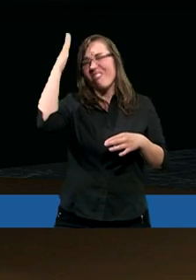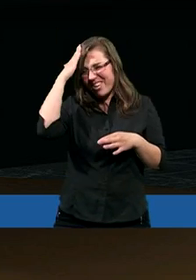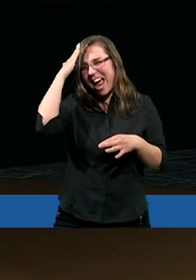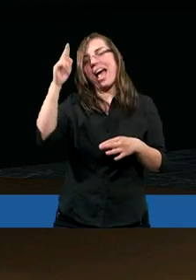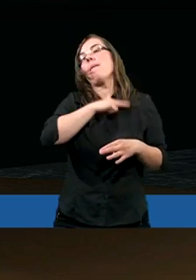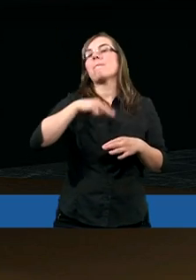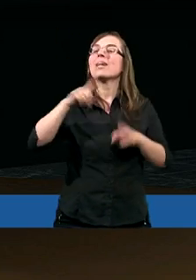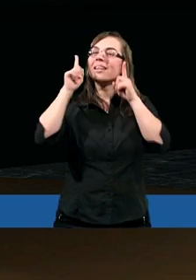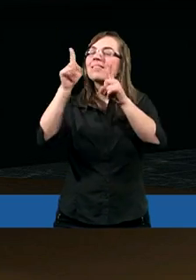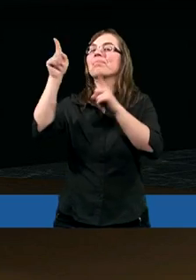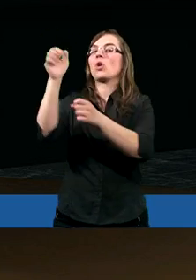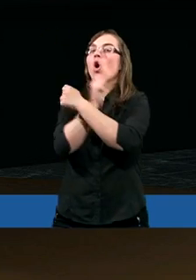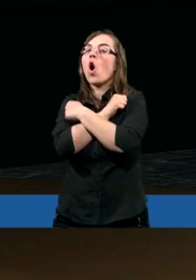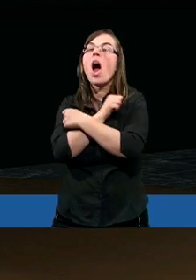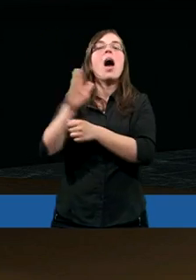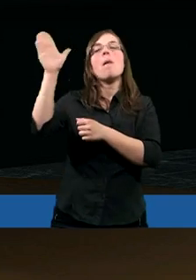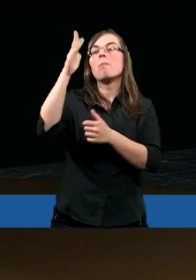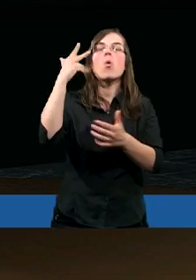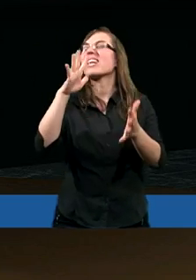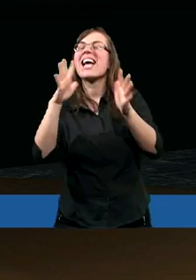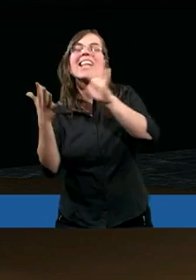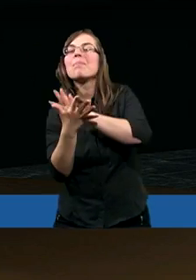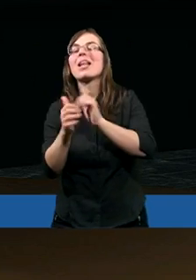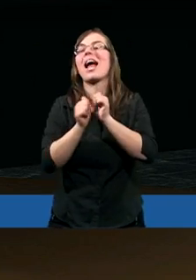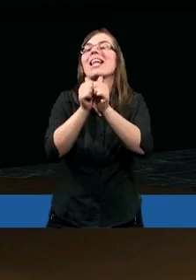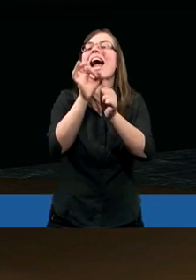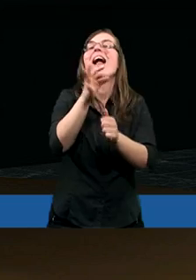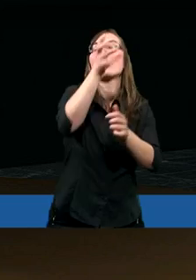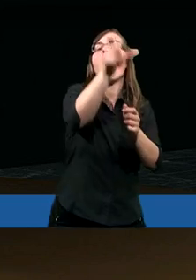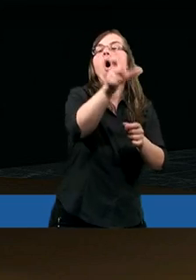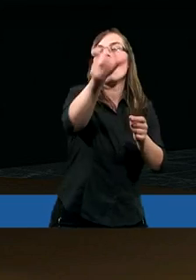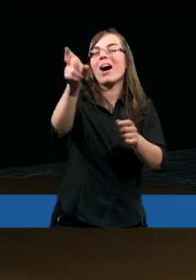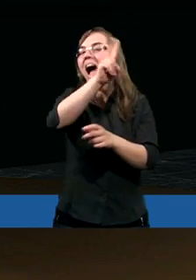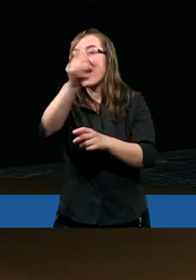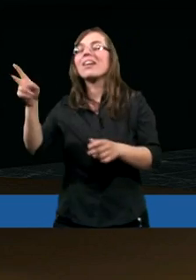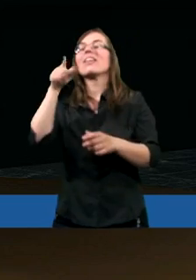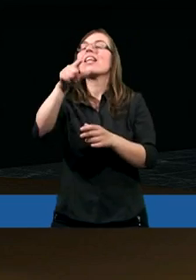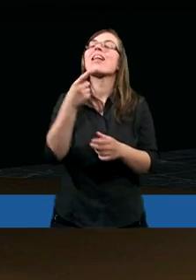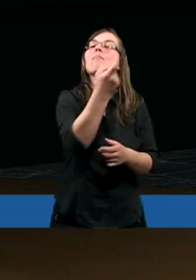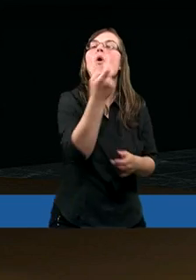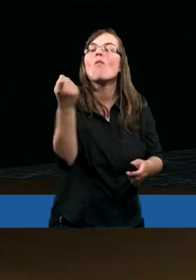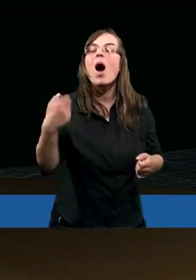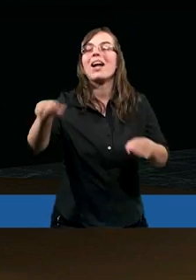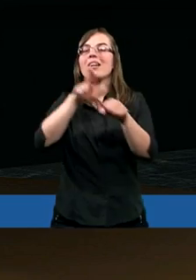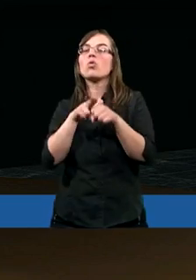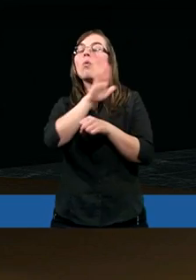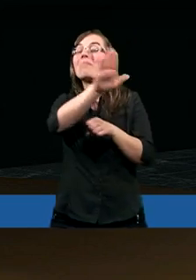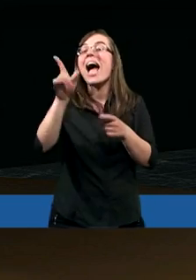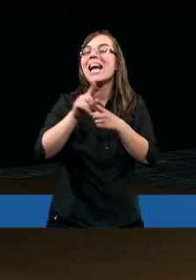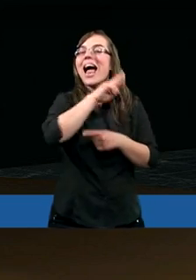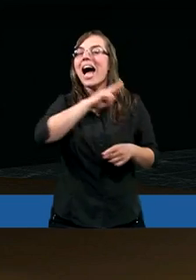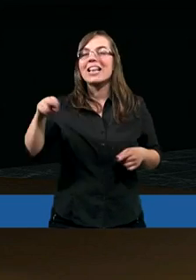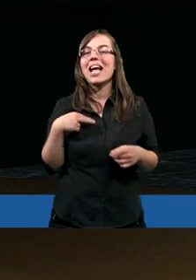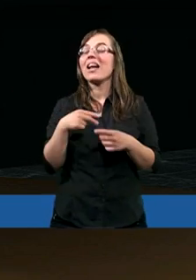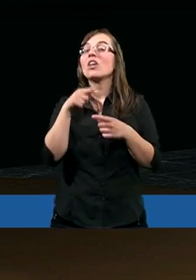kochamy, to Bóg nie zmienia swego zdania o nas, nie zmienia swego powołania, które miał dla nas.